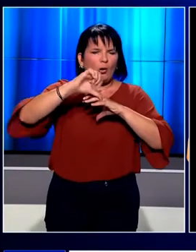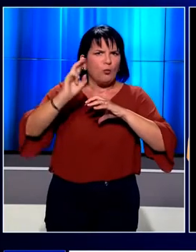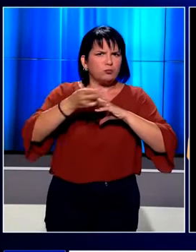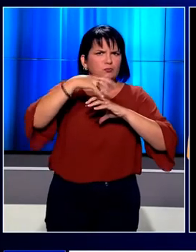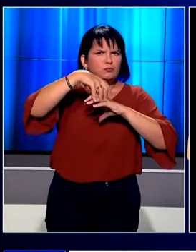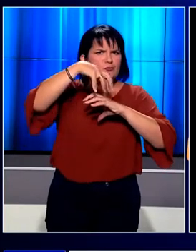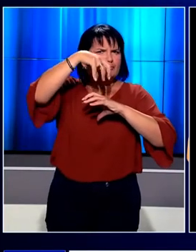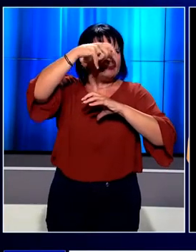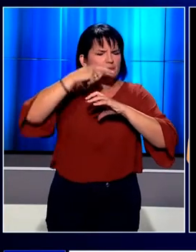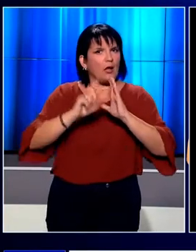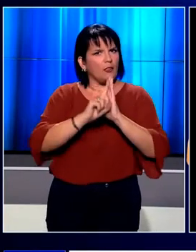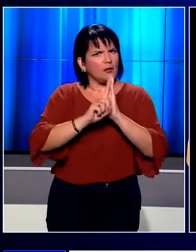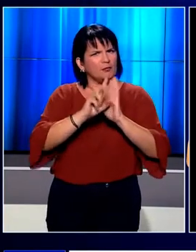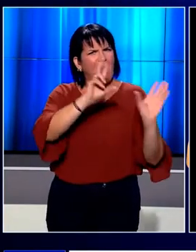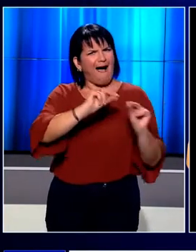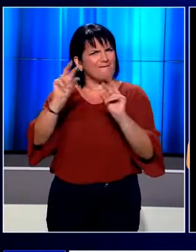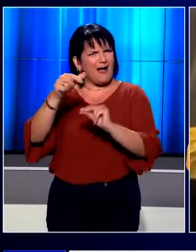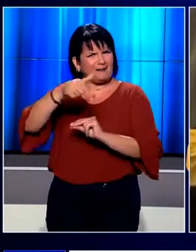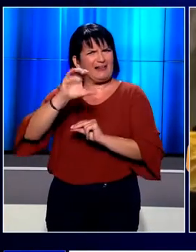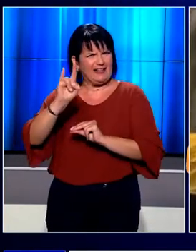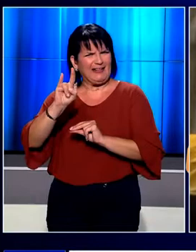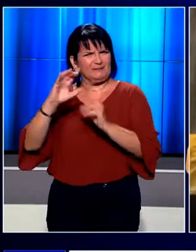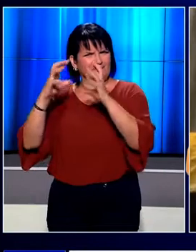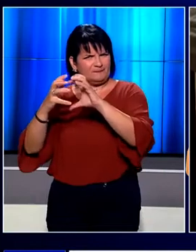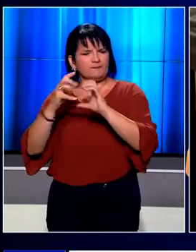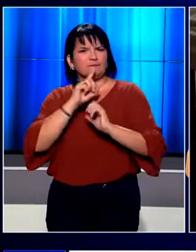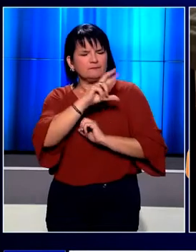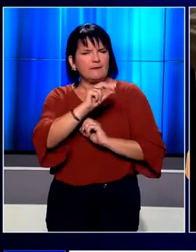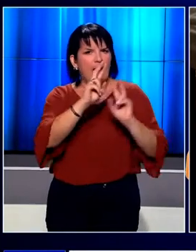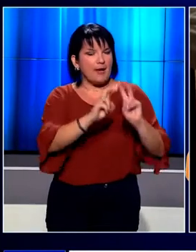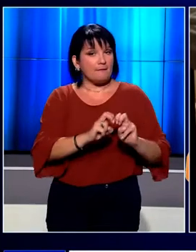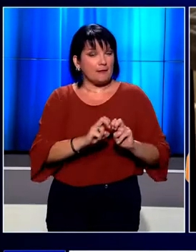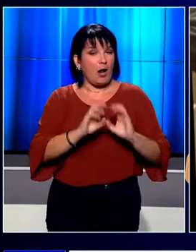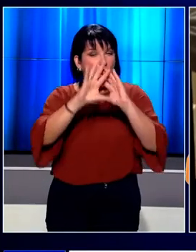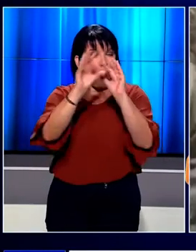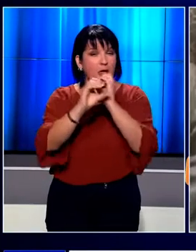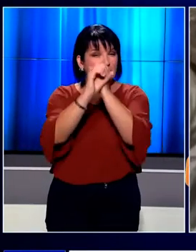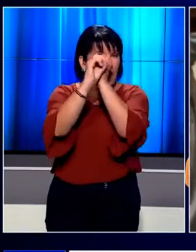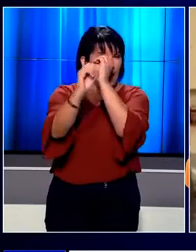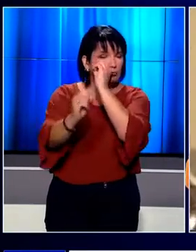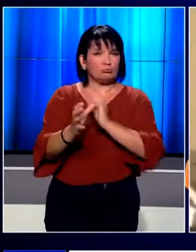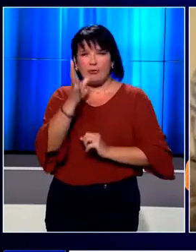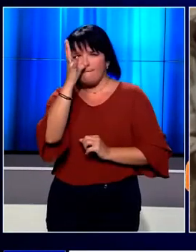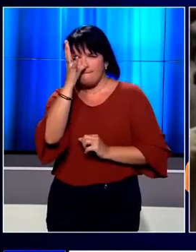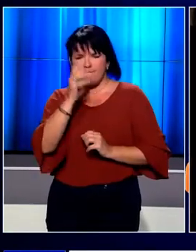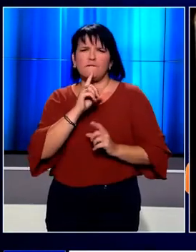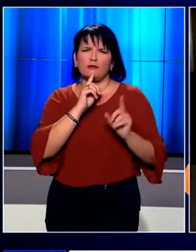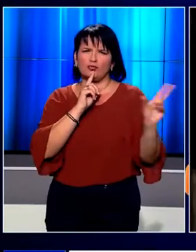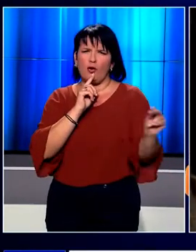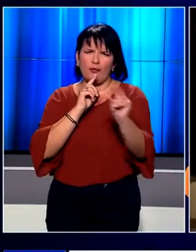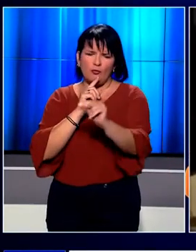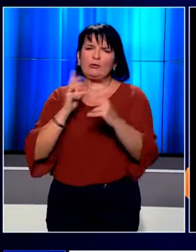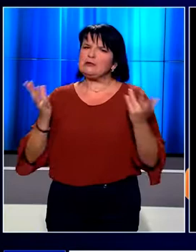ατμόσφαιρα ενός πλανήτη με θερμοκρασία παρόμοια με τις γης. Οι ερευνητές πιστεύουν πως τα διαστημικά τηλεσκόπια νέας γενιάς όπως το James Webb